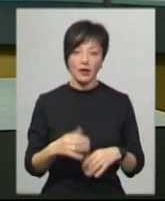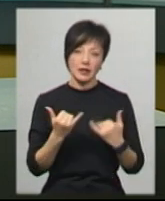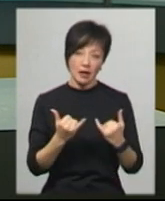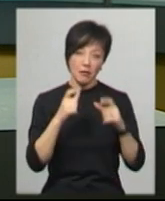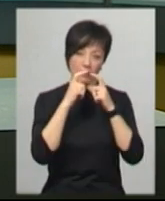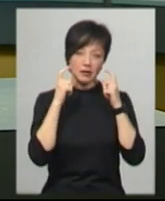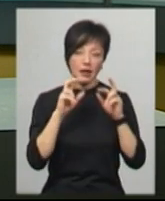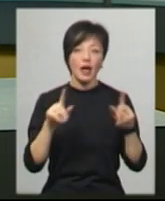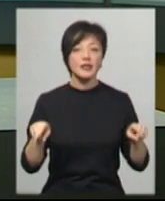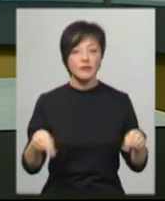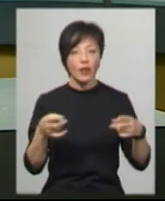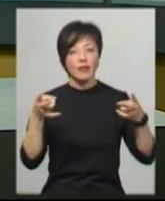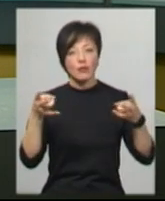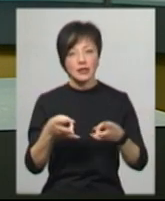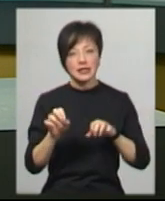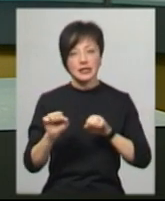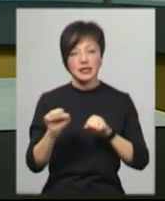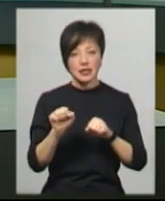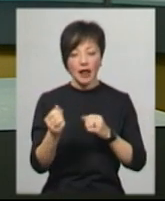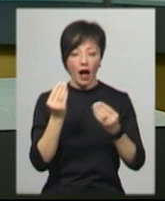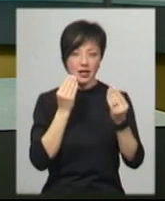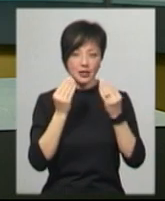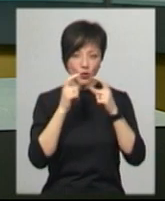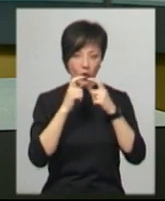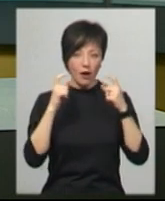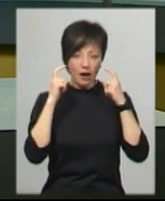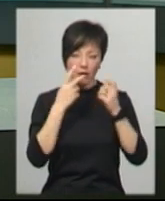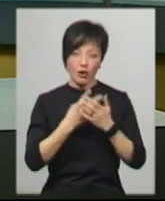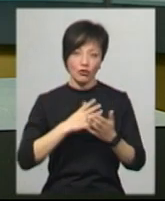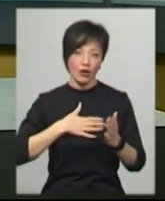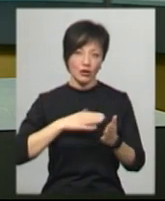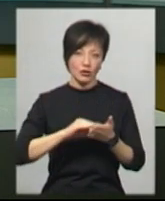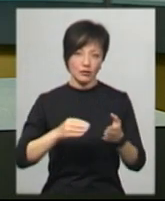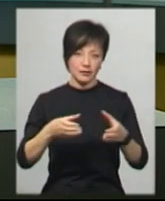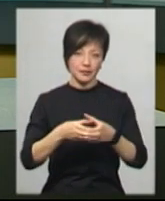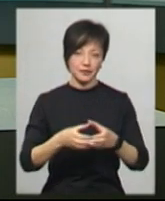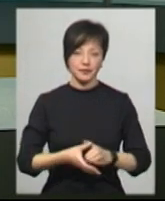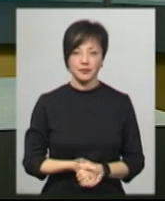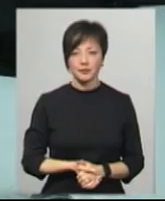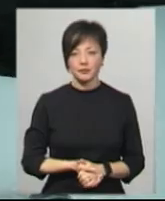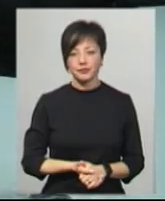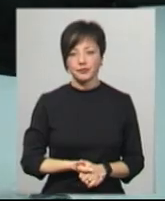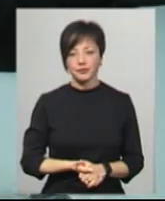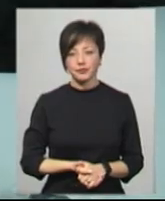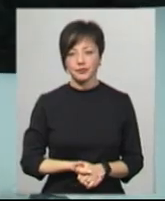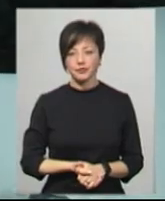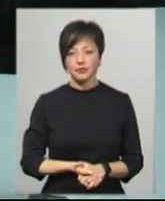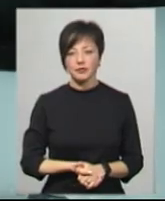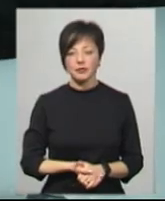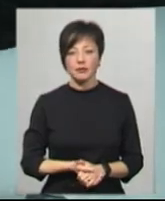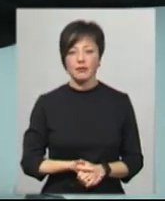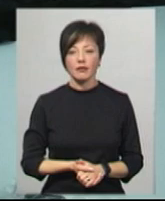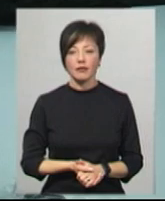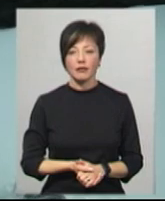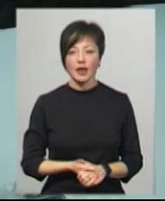Як створюється необхідний наразі захисний аксесуар, бачила і знімальна група Суспільного. Планували з початком